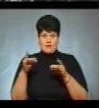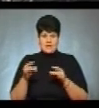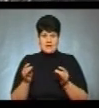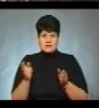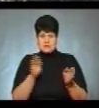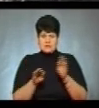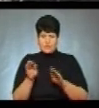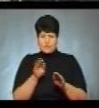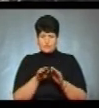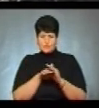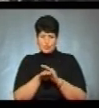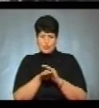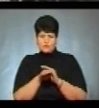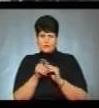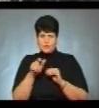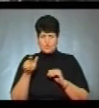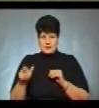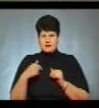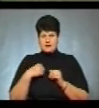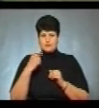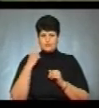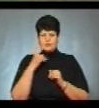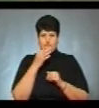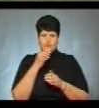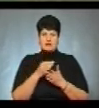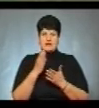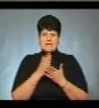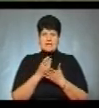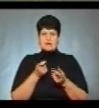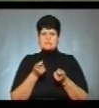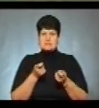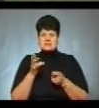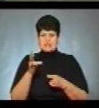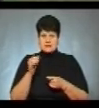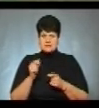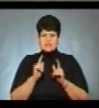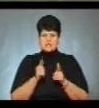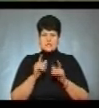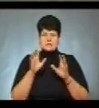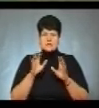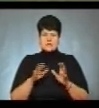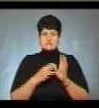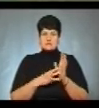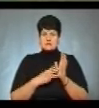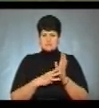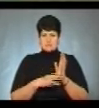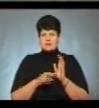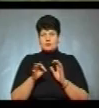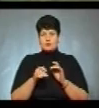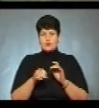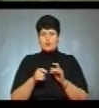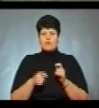загорнуто, все скрито від людей. Відповідальність є адміністративна, значить, згідно статті 70 Кодексу про адміні правопорушення,